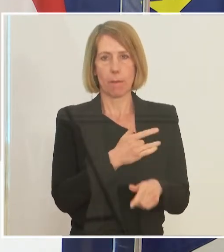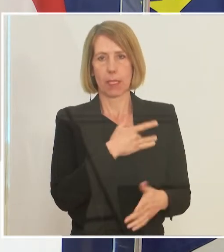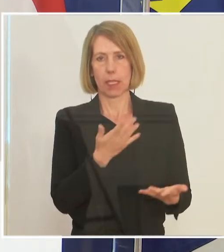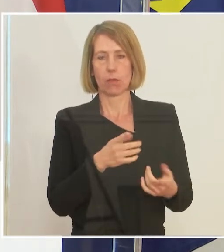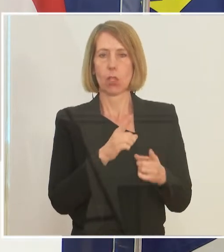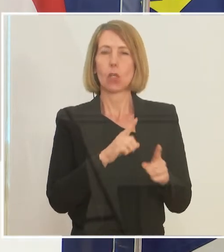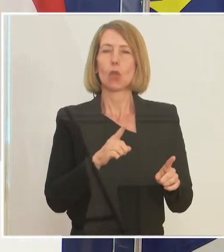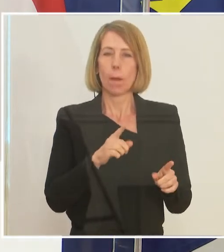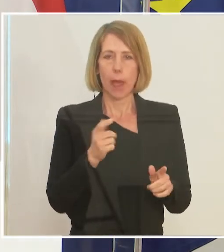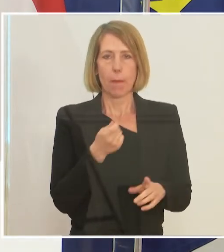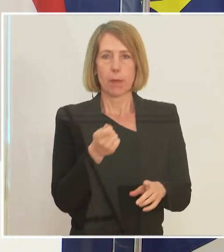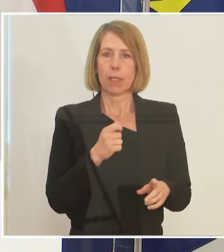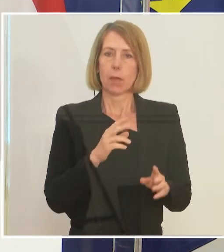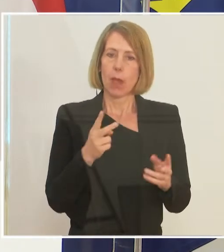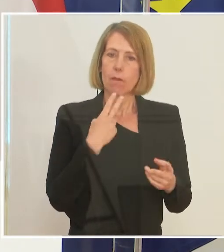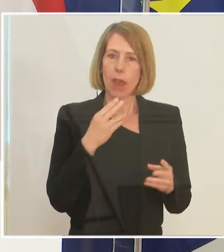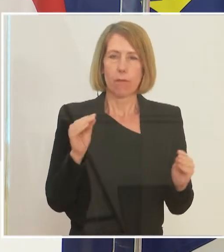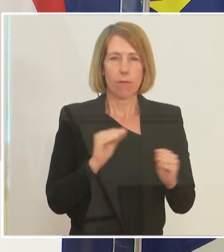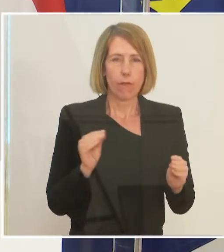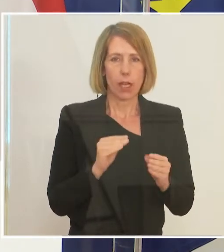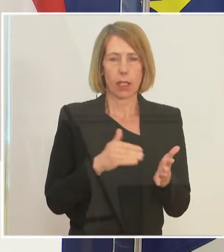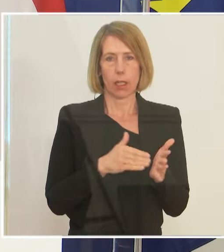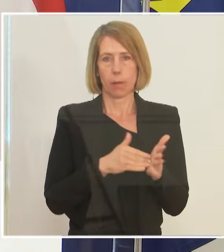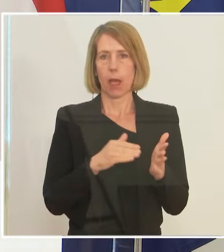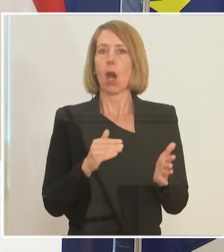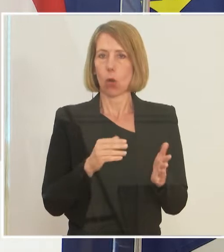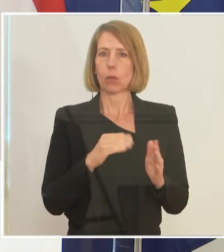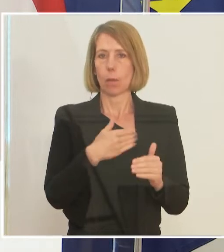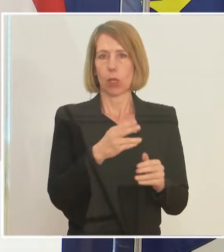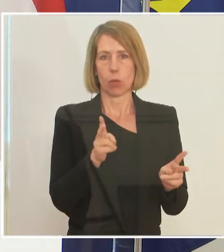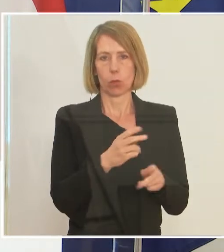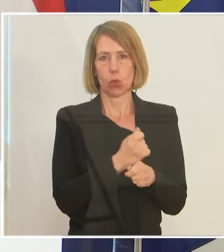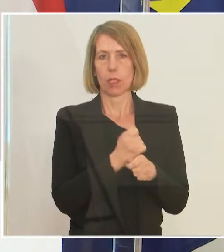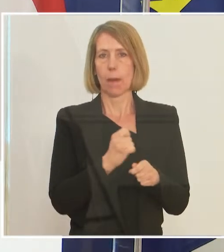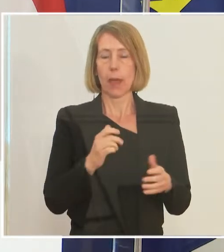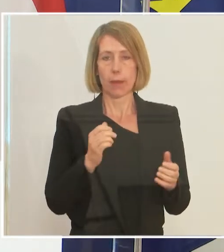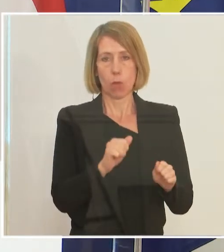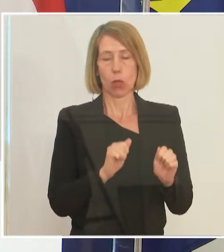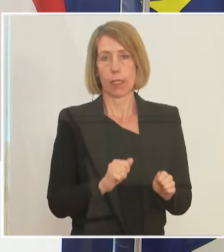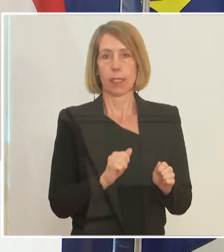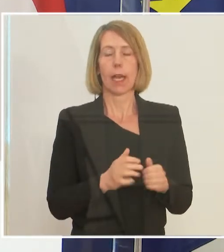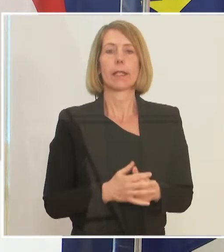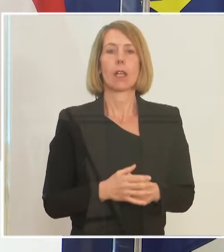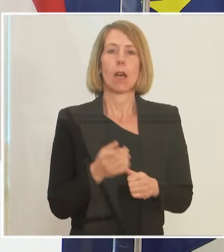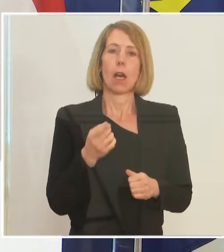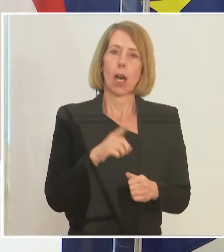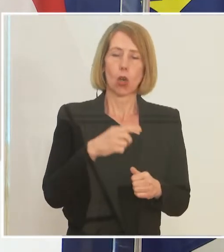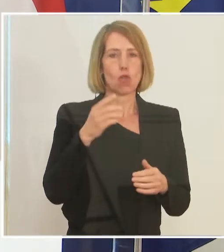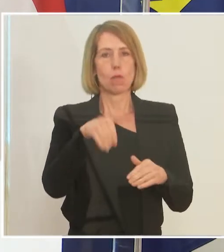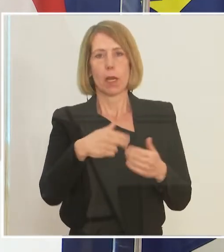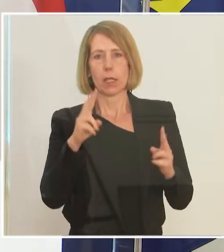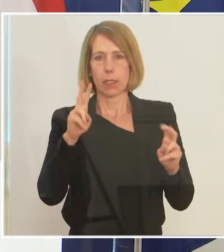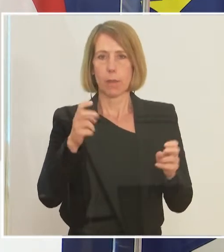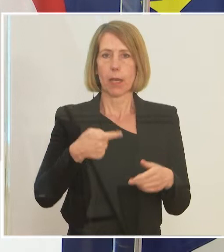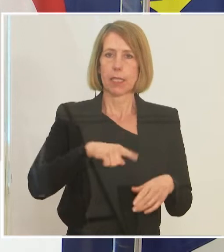Kurzarbeit erhalten, die sie wirklich, wirklich brauchen und damit die Mitnahmeeffekte geringer werden. Und wir sprechen auch über Selbstbehalte